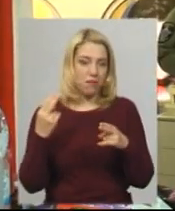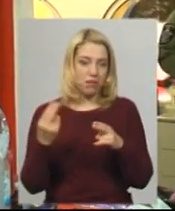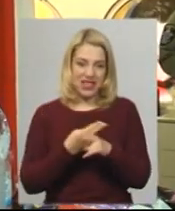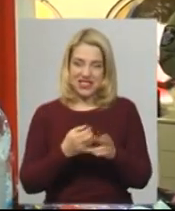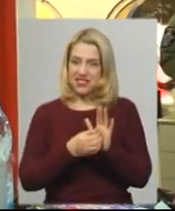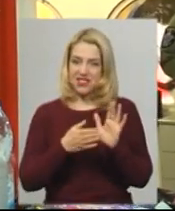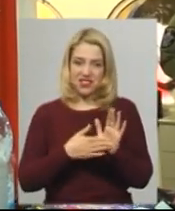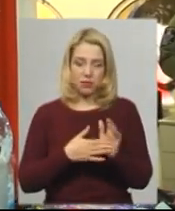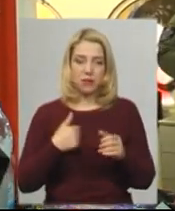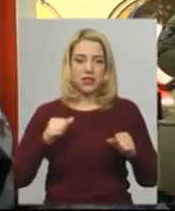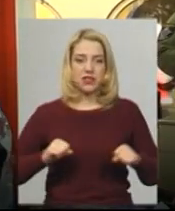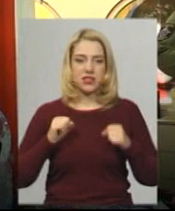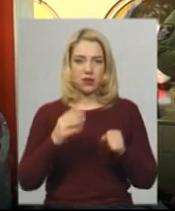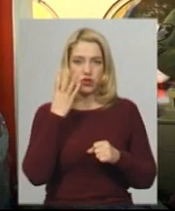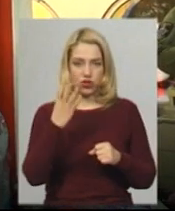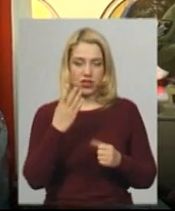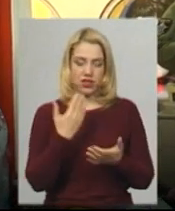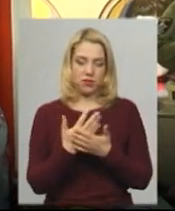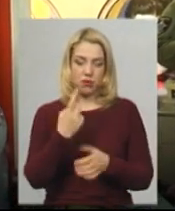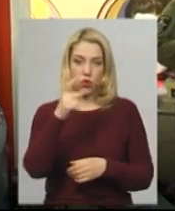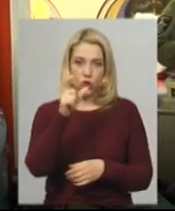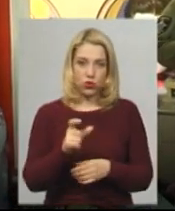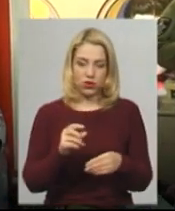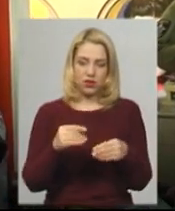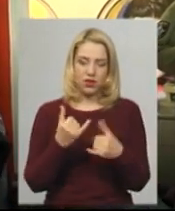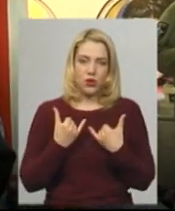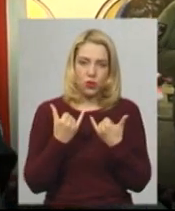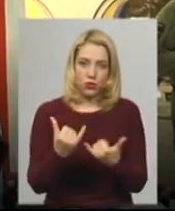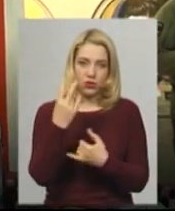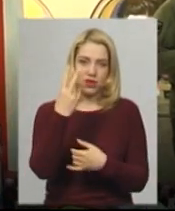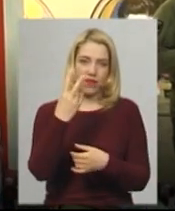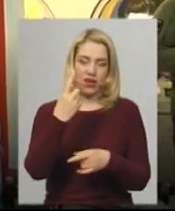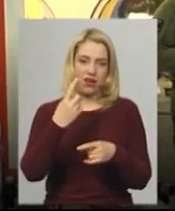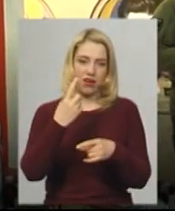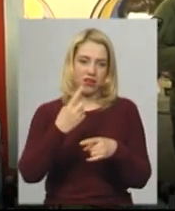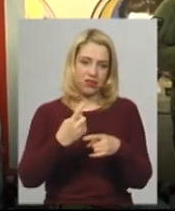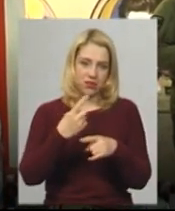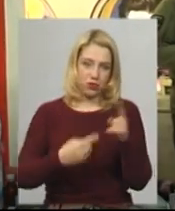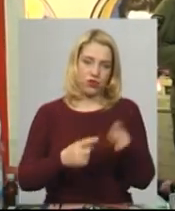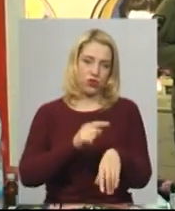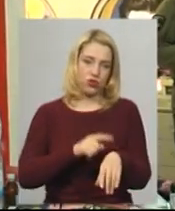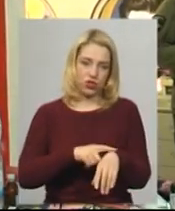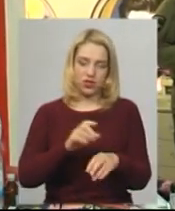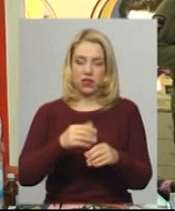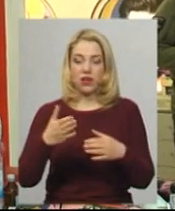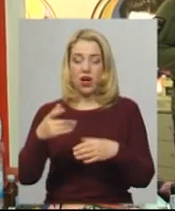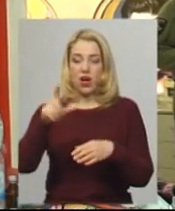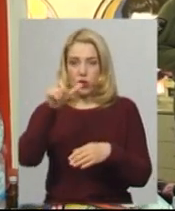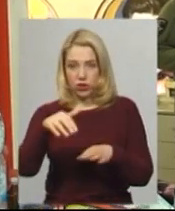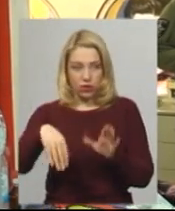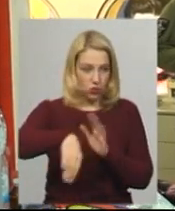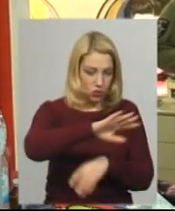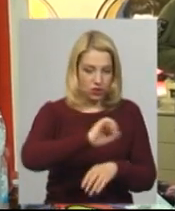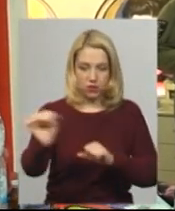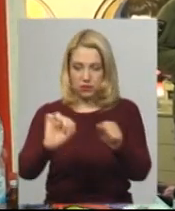Стараємося взяти чотири, щоб так було на кожного, приблизно дві з половиною години, зробила, випустила, відкрила двері, все помила. Стараються, люди,